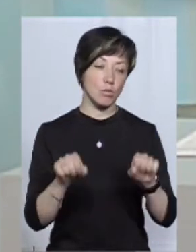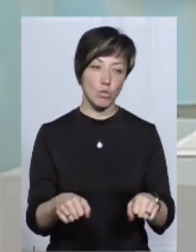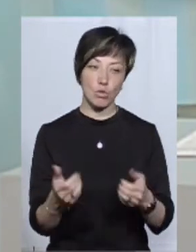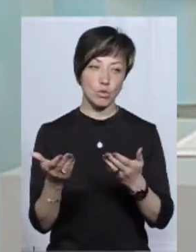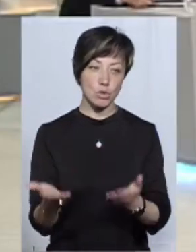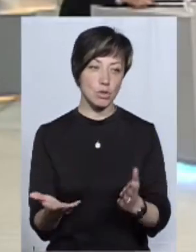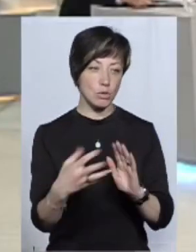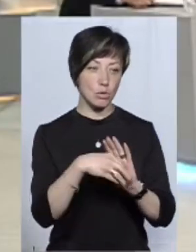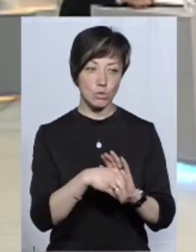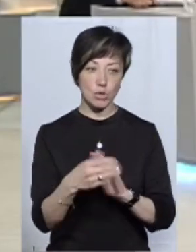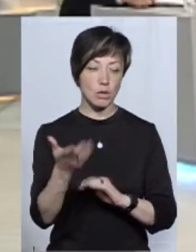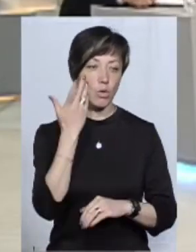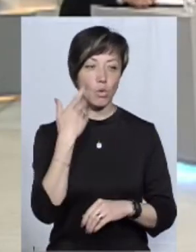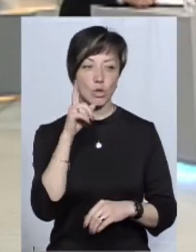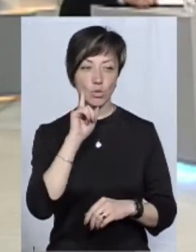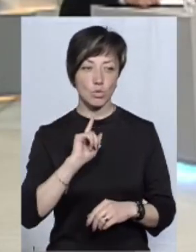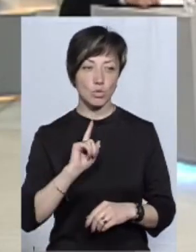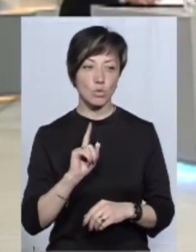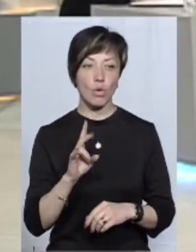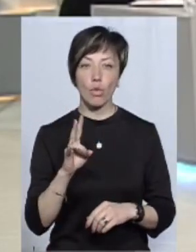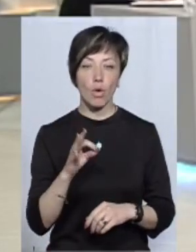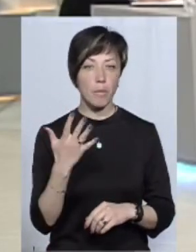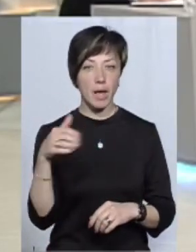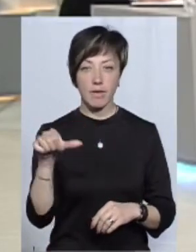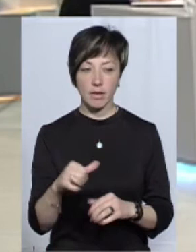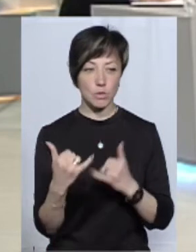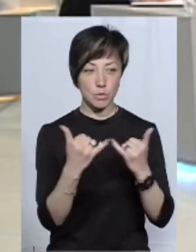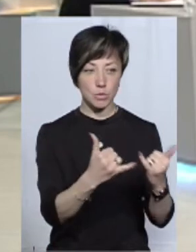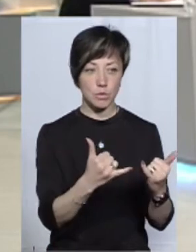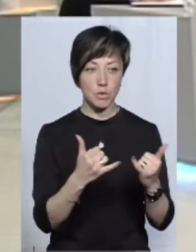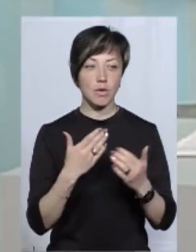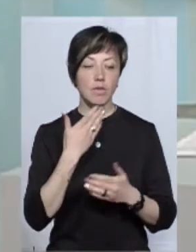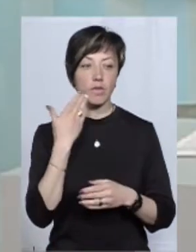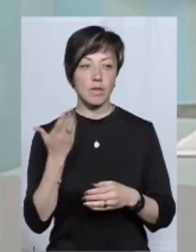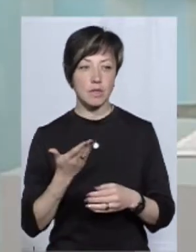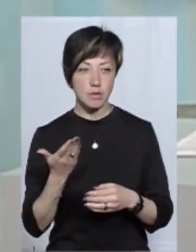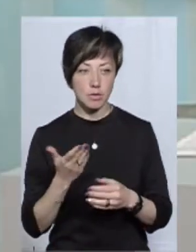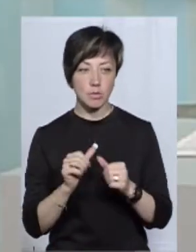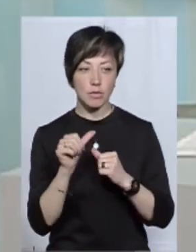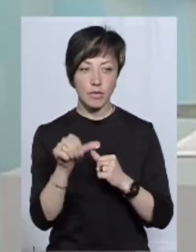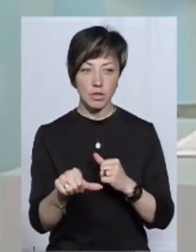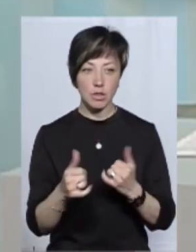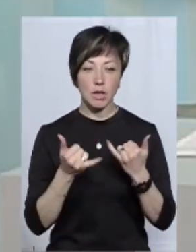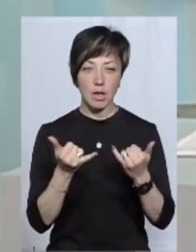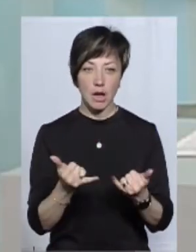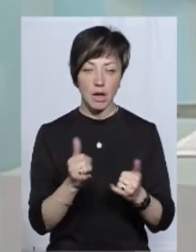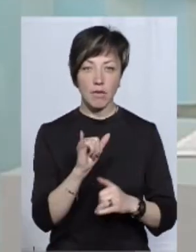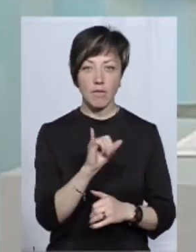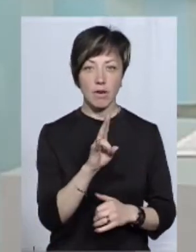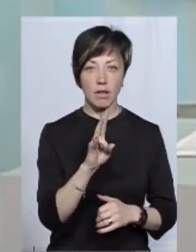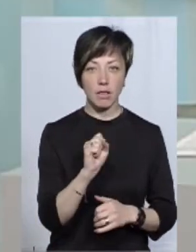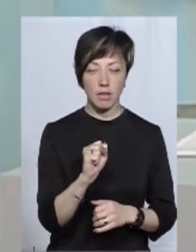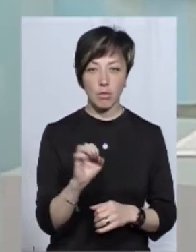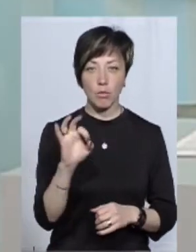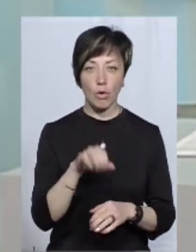долучатися, коли вам зручно, але не в перші 5 хвилин, бо вони виключно для пана Івана